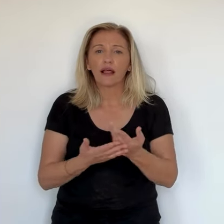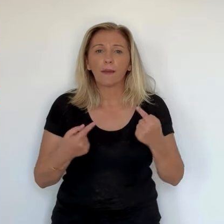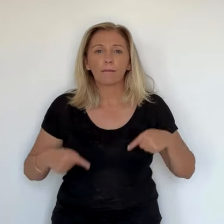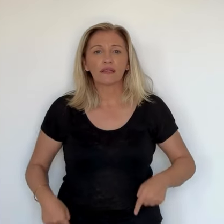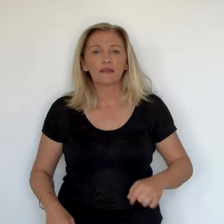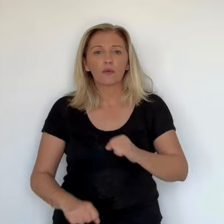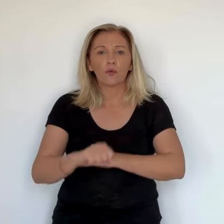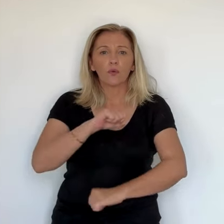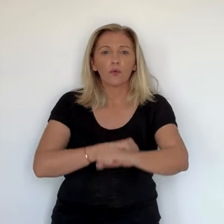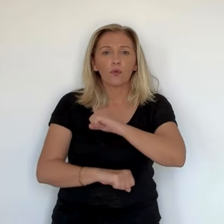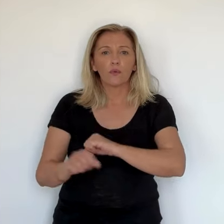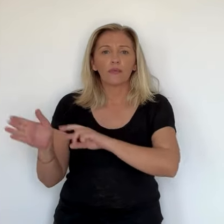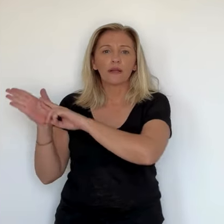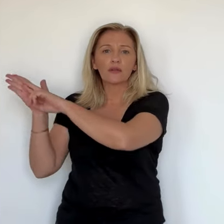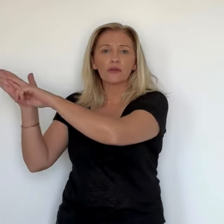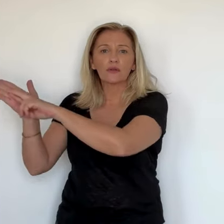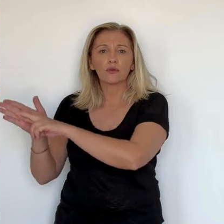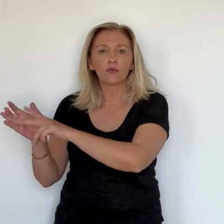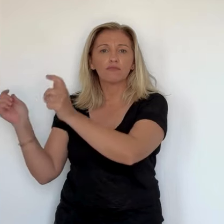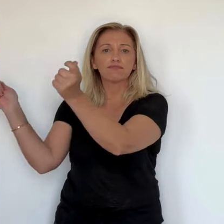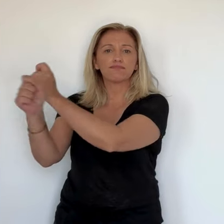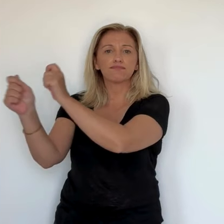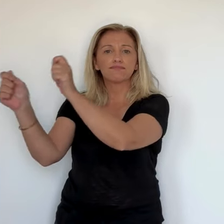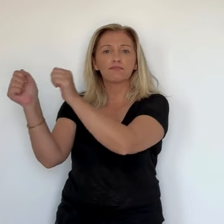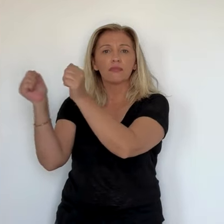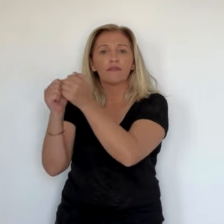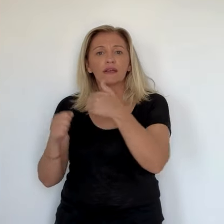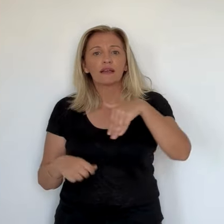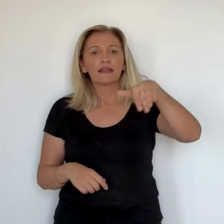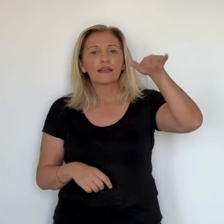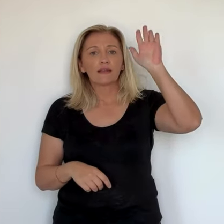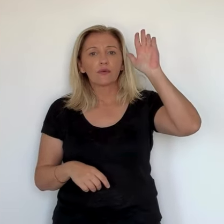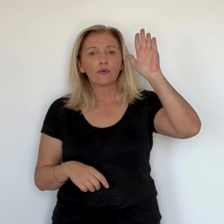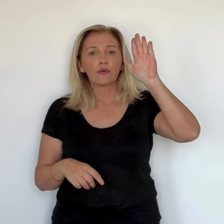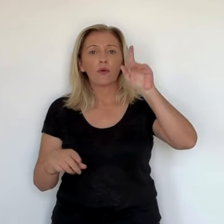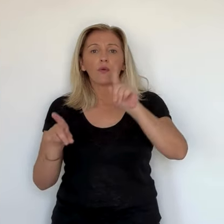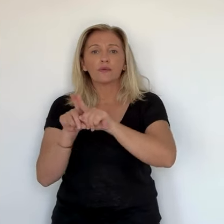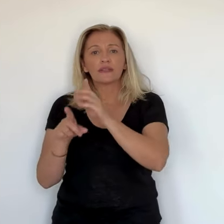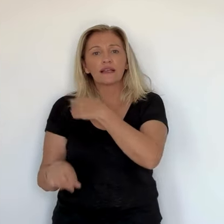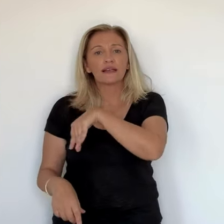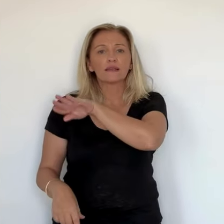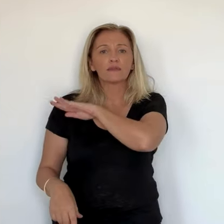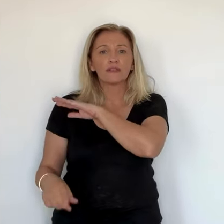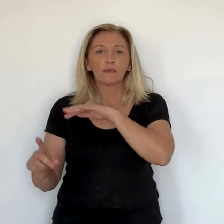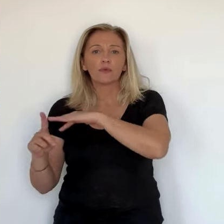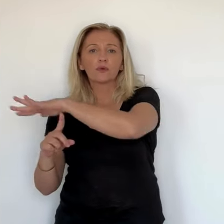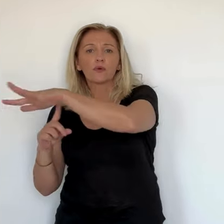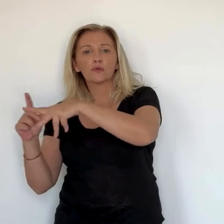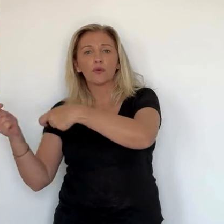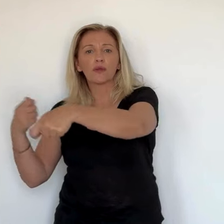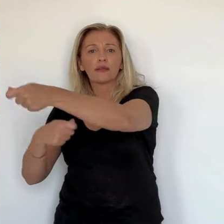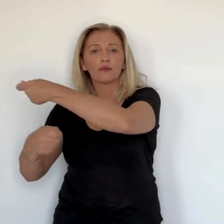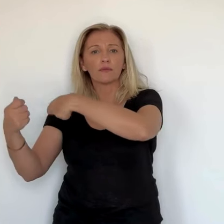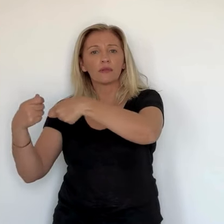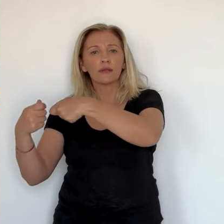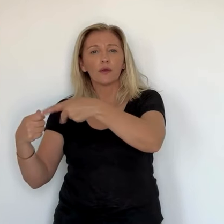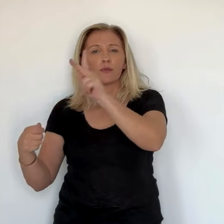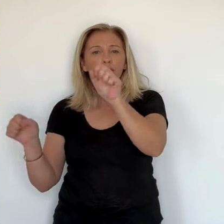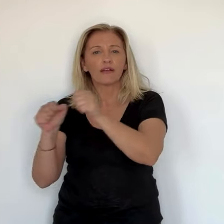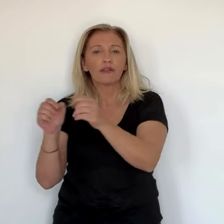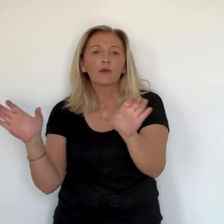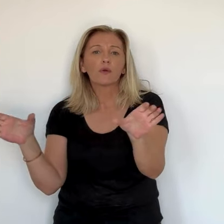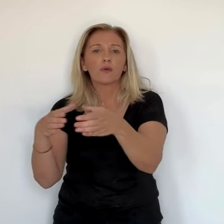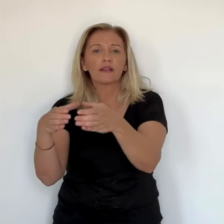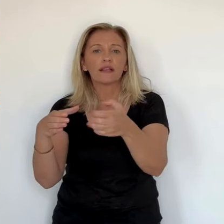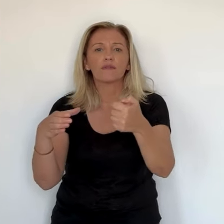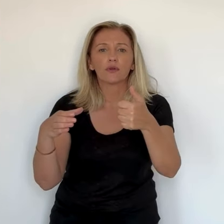augmenter et de les renforcer. C'est dans cet esprit en particulier que le ministre du partenariat avec les territoires et